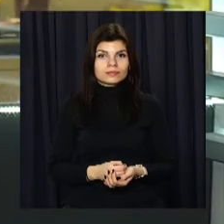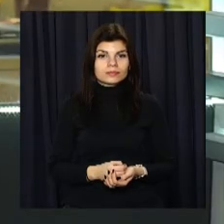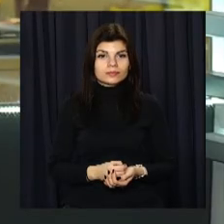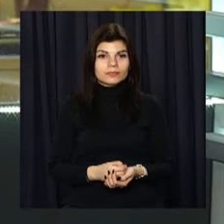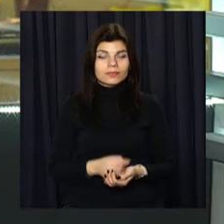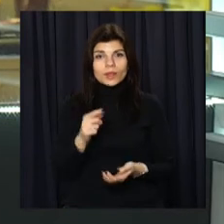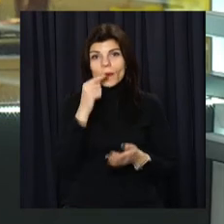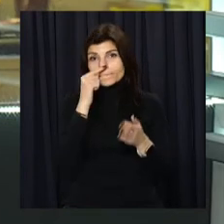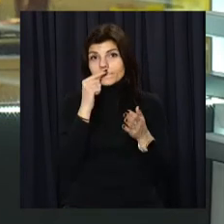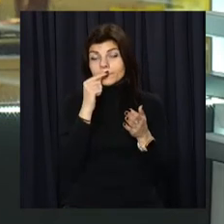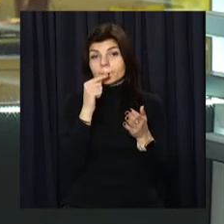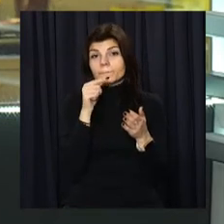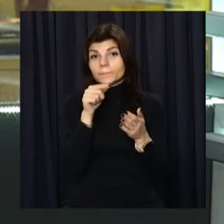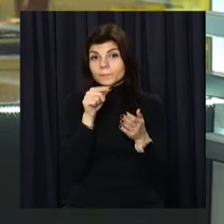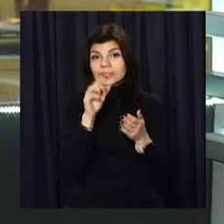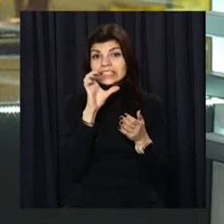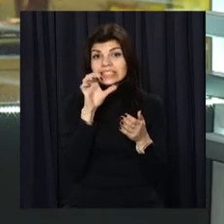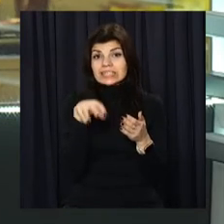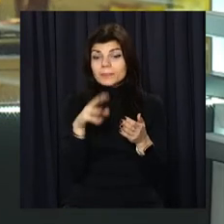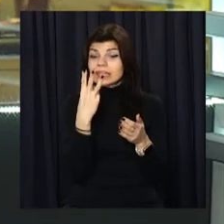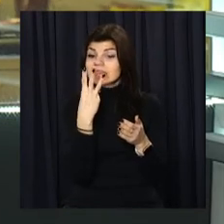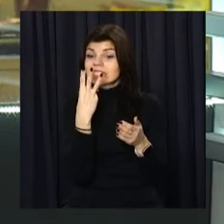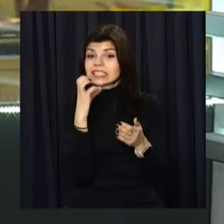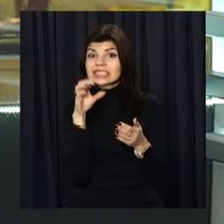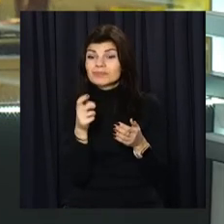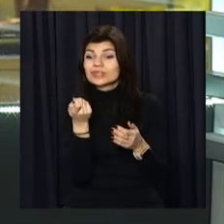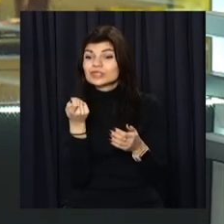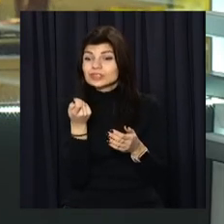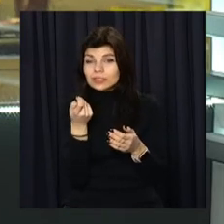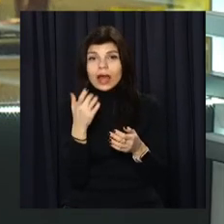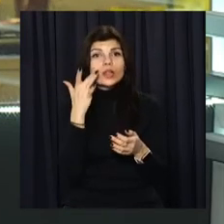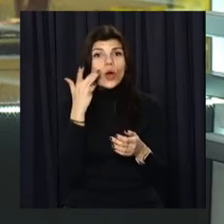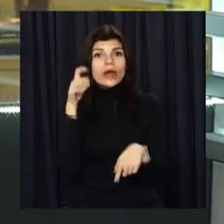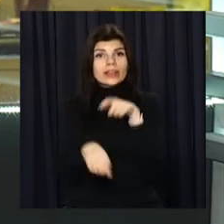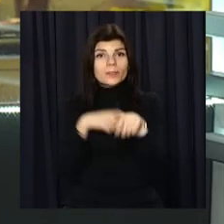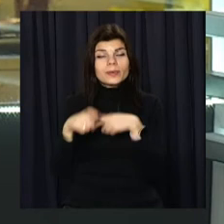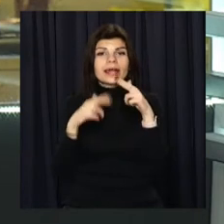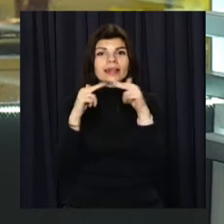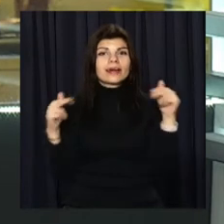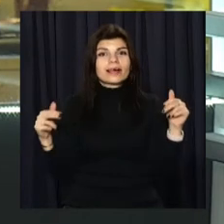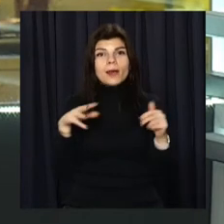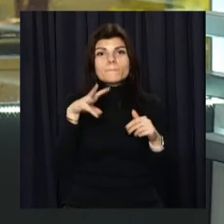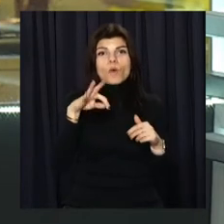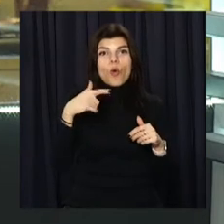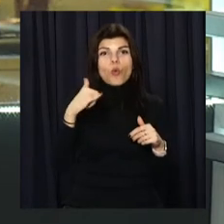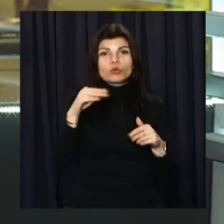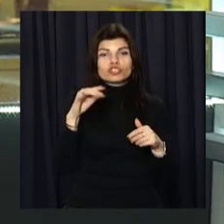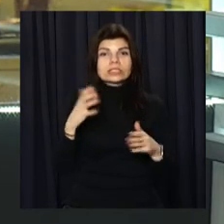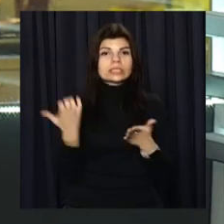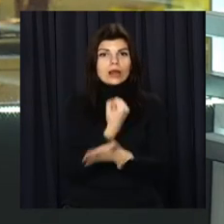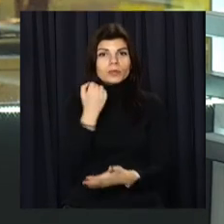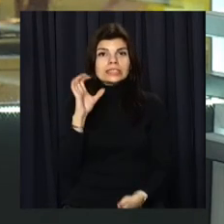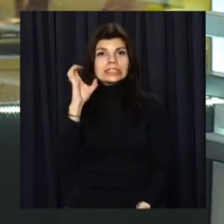Поступилася трьома сантиметрами і стала другою. Дніпровська легкоатлетка Ярослава Магучих завоювала срібло